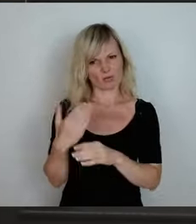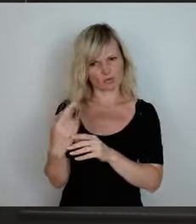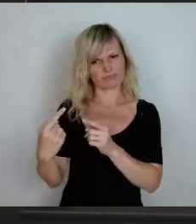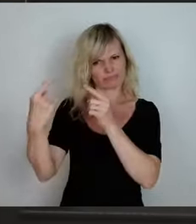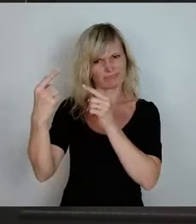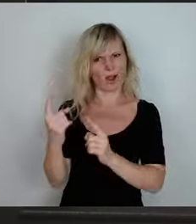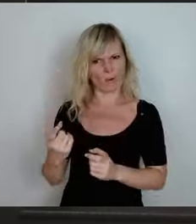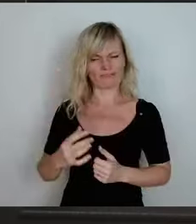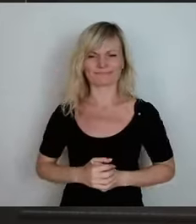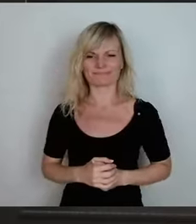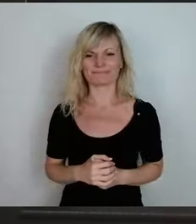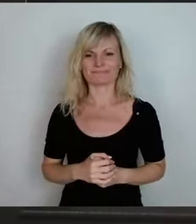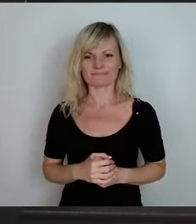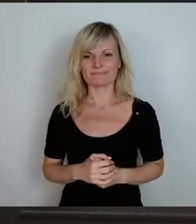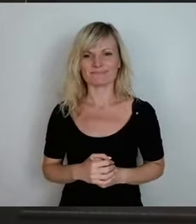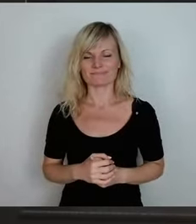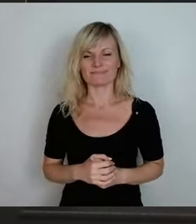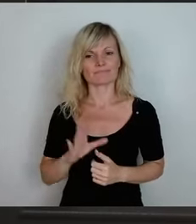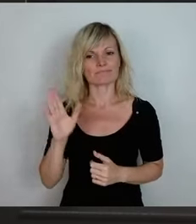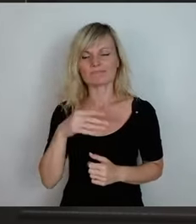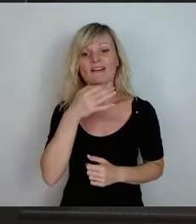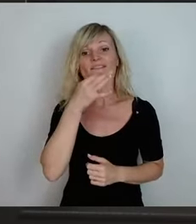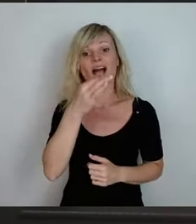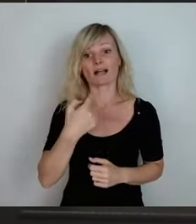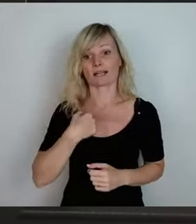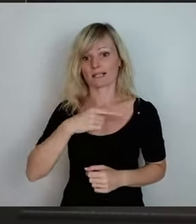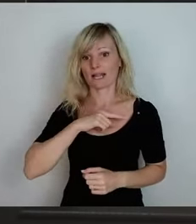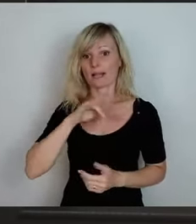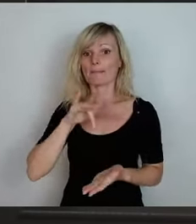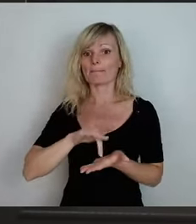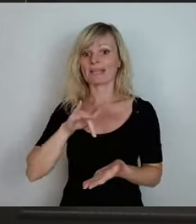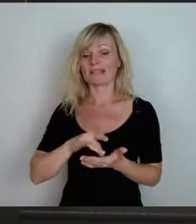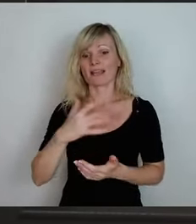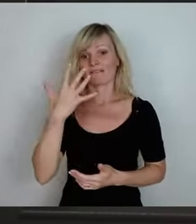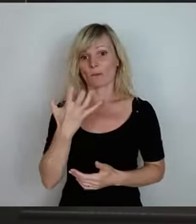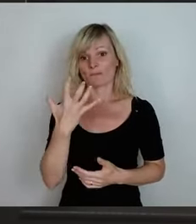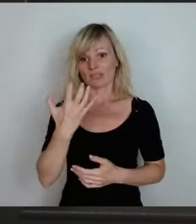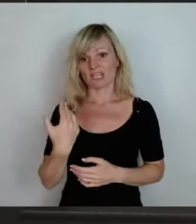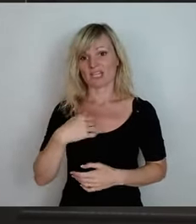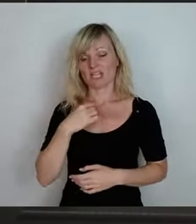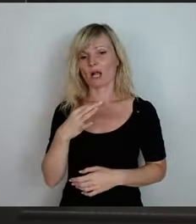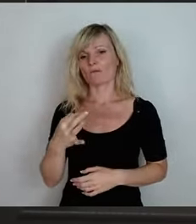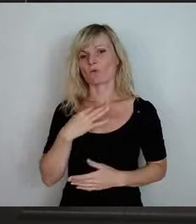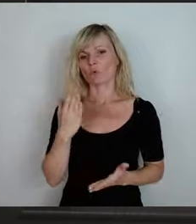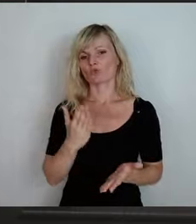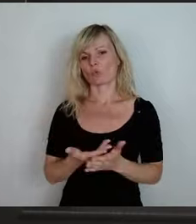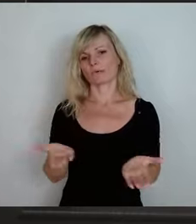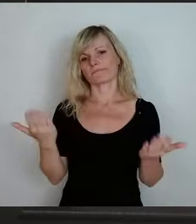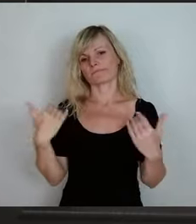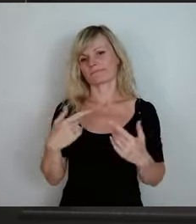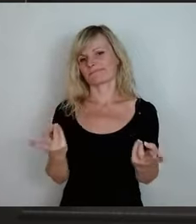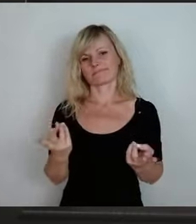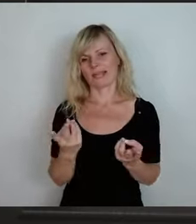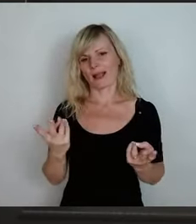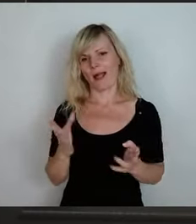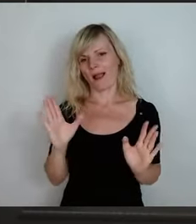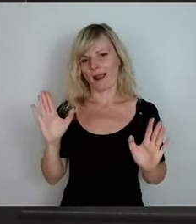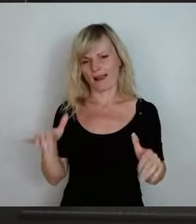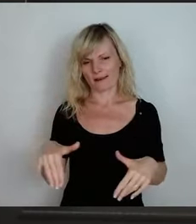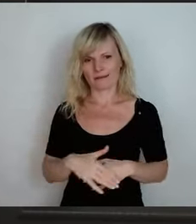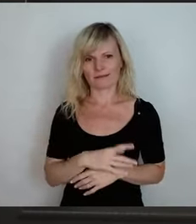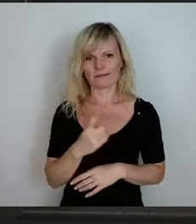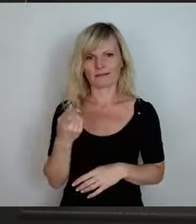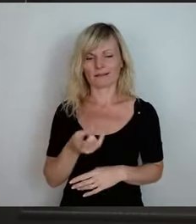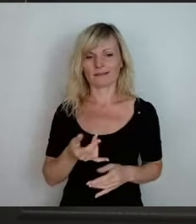Nein, eine Frage. Also ich bin ja Mitte 50. Ich sage immer, mein Trops ist gelutscht. Hier vorne in der Kutsche liegt mein Enkel.